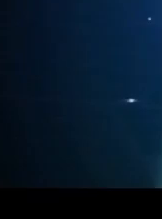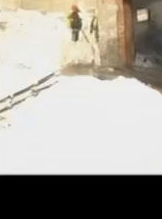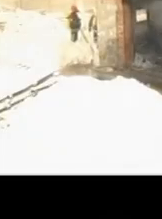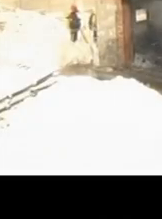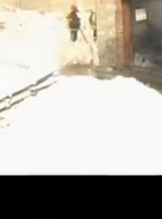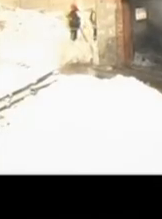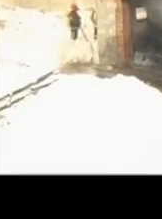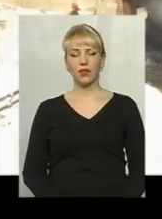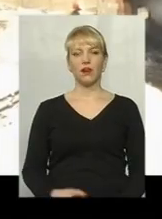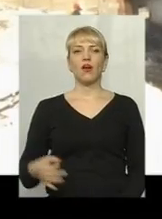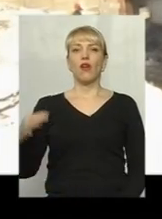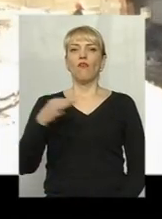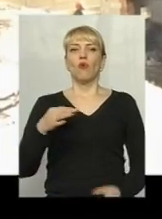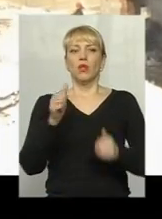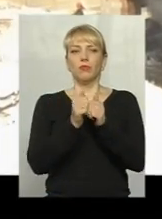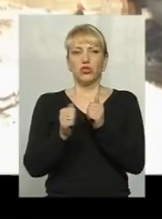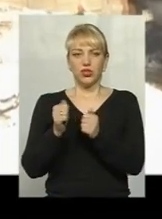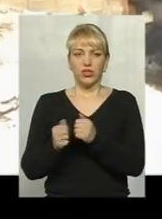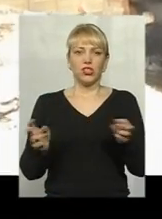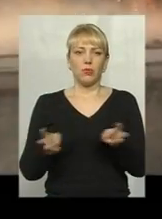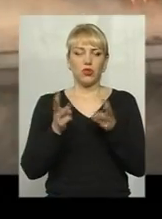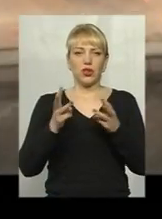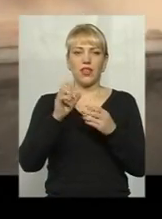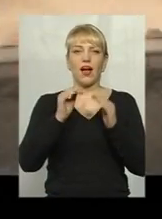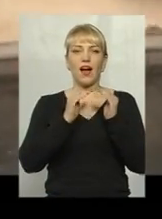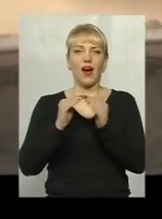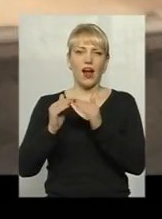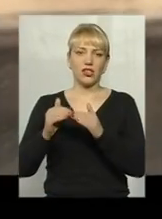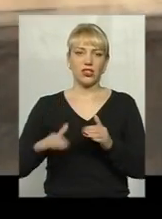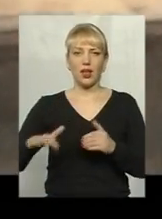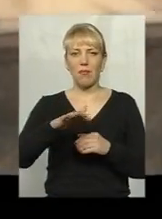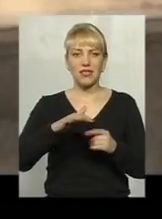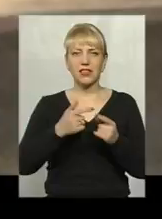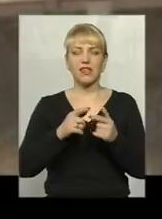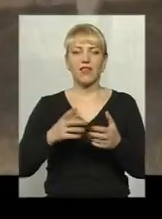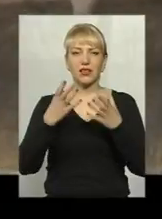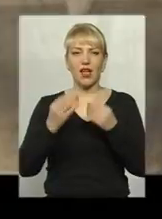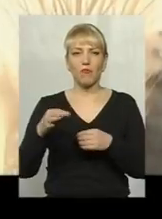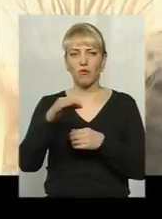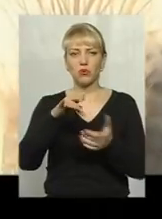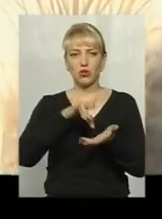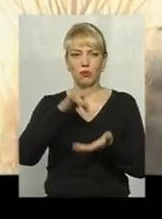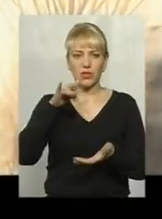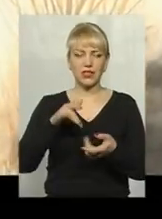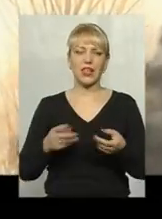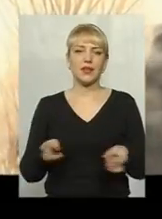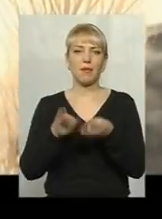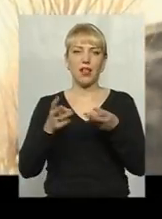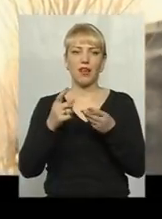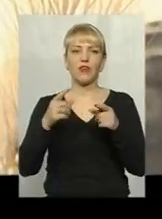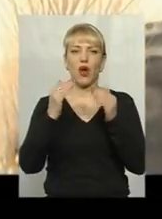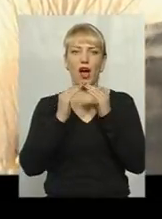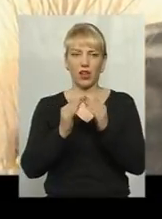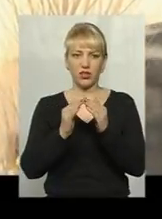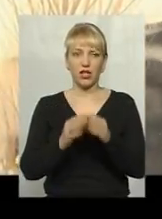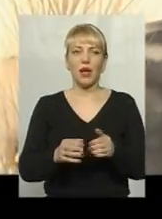В області почастішали пожежі на гаражних масивах. Зокрема, днями в обласному центрі палав один такий